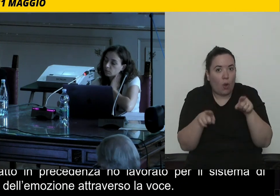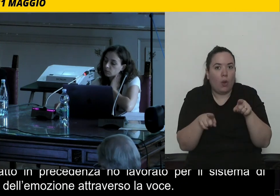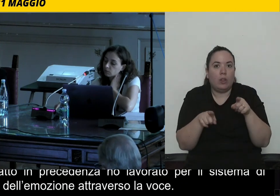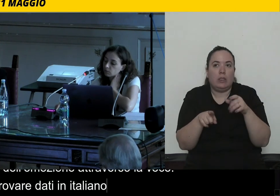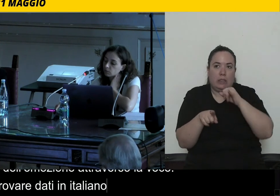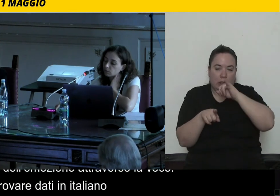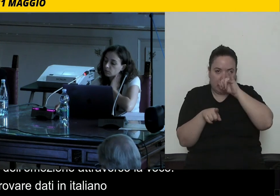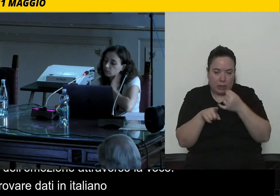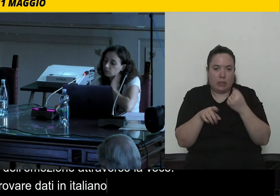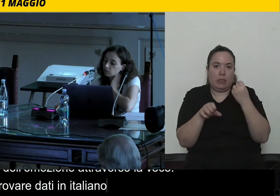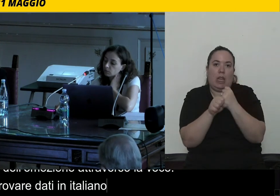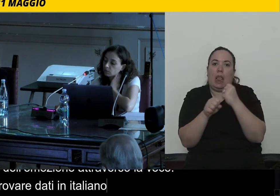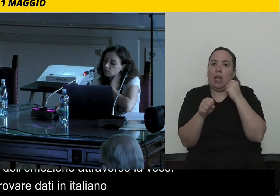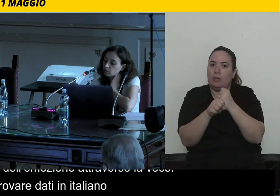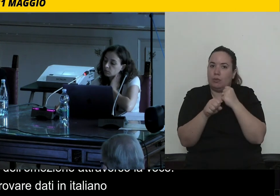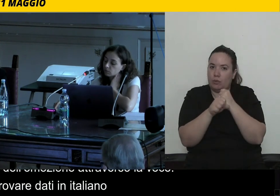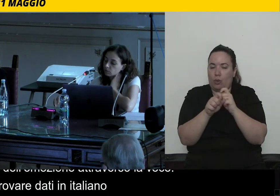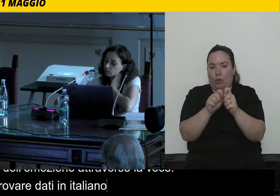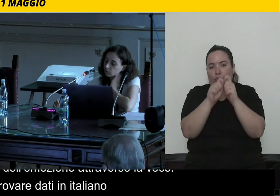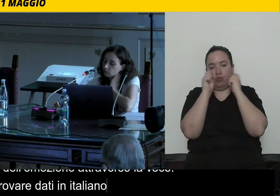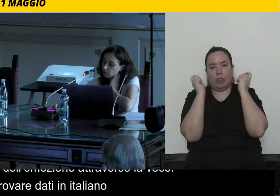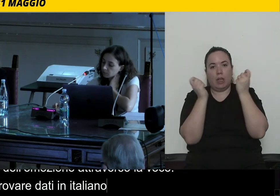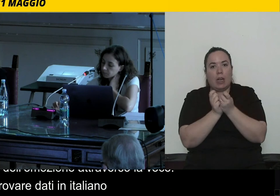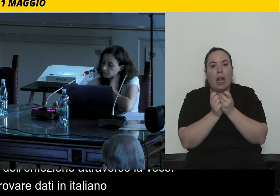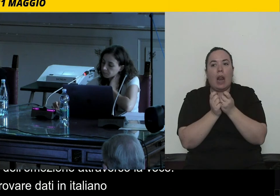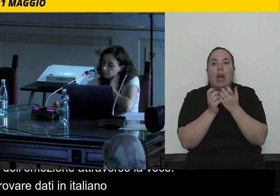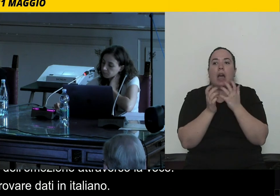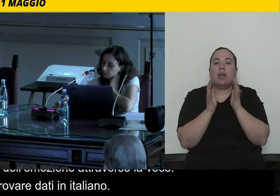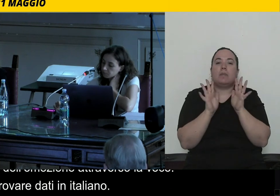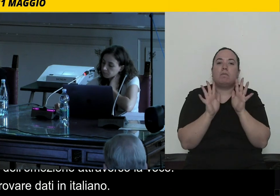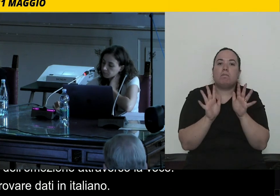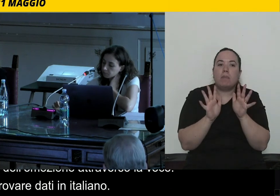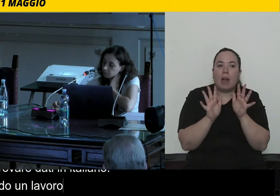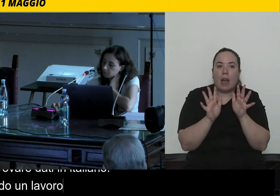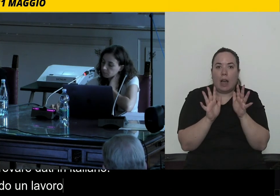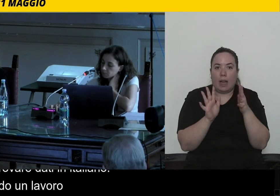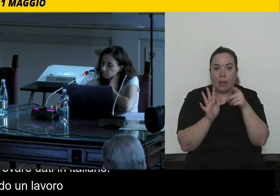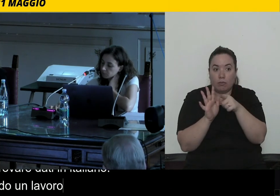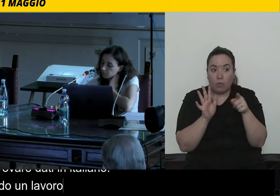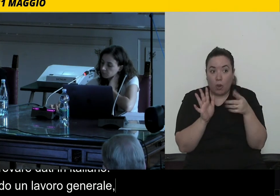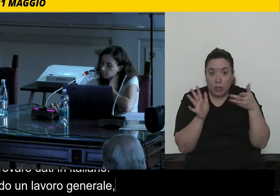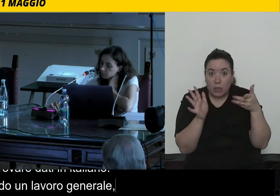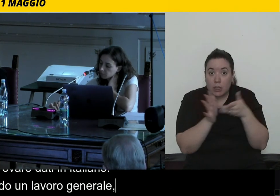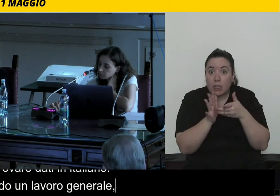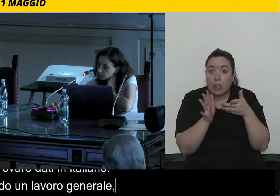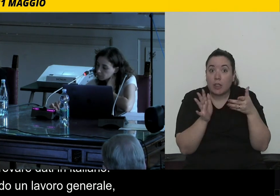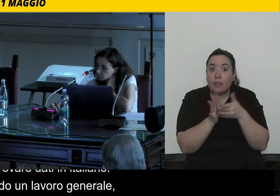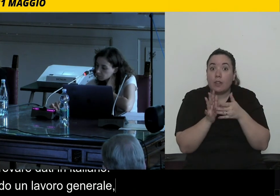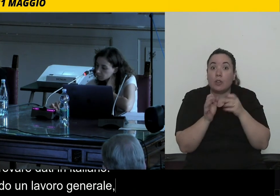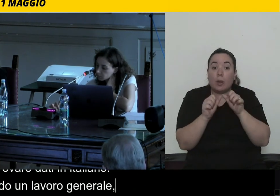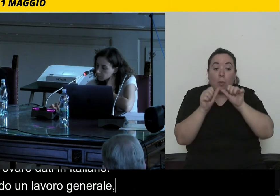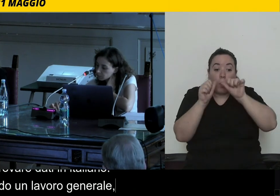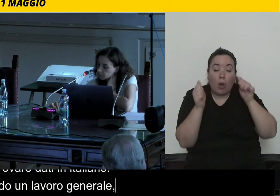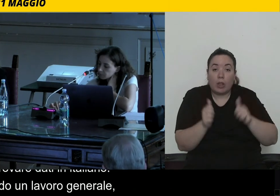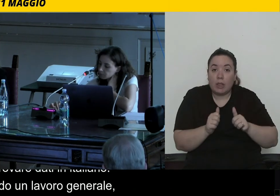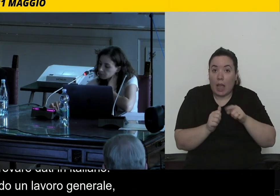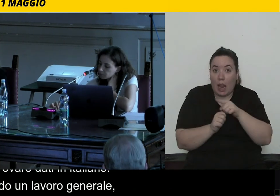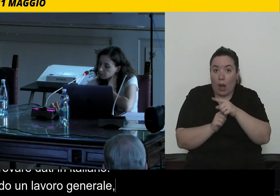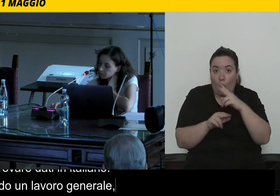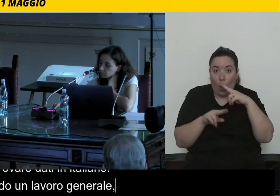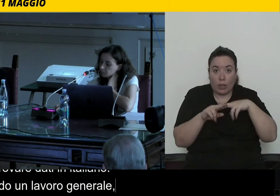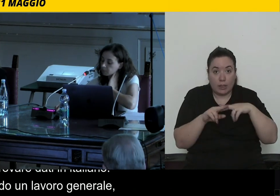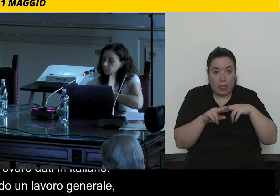state facendo un lavoro che è generale, ma riscontrate difficoltà nel creare un modello che è